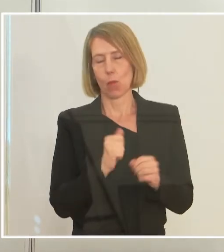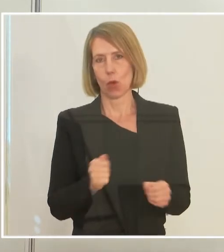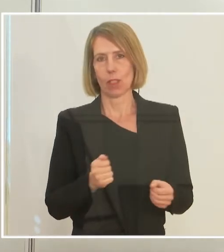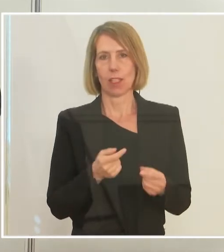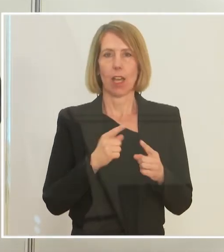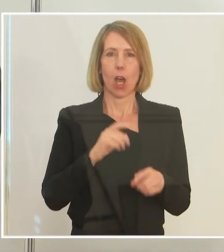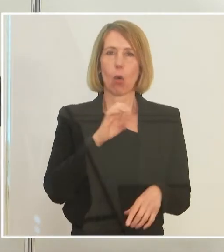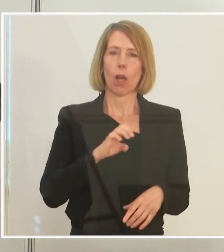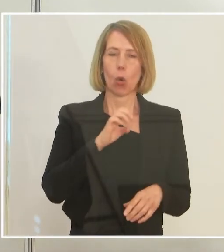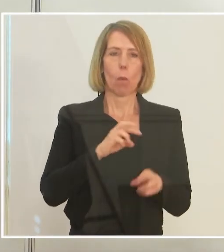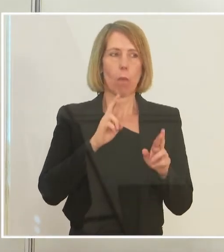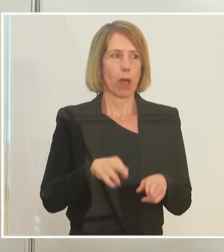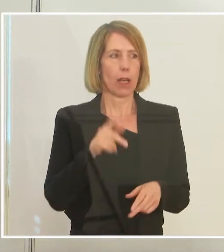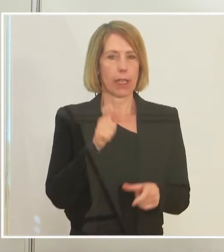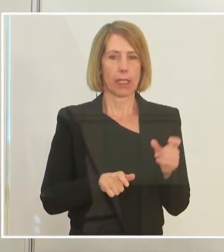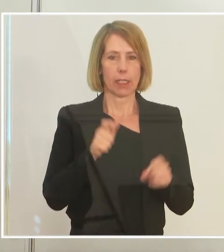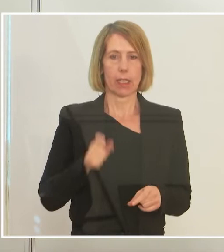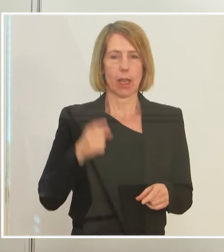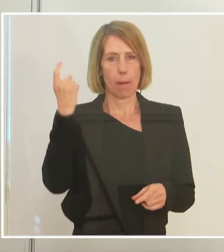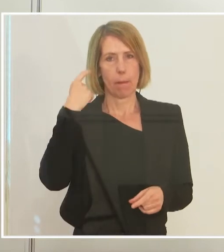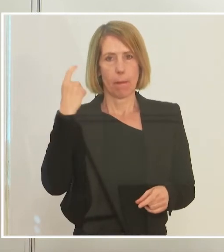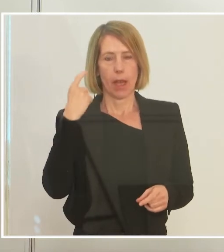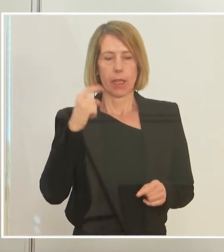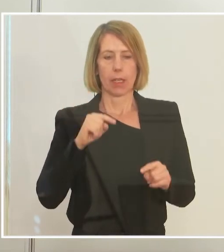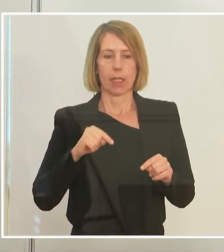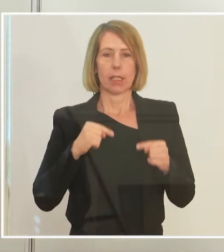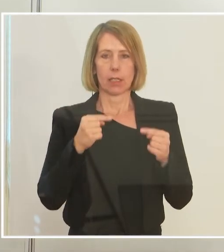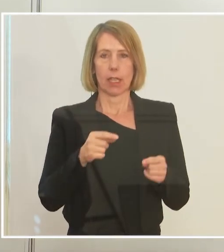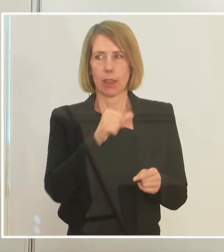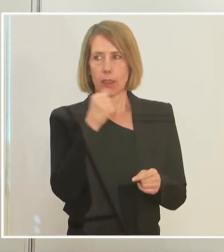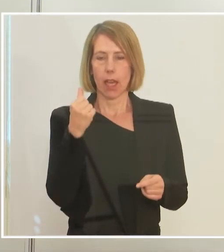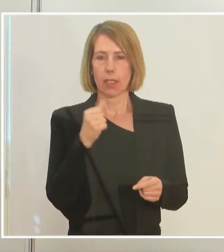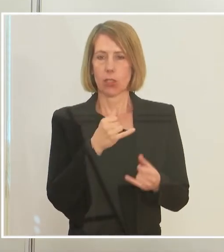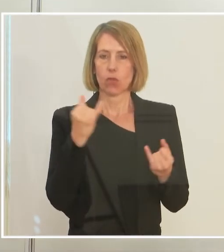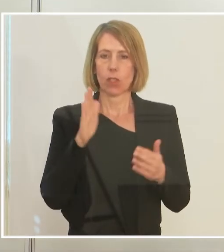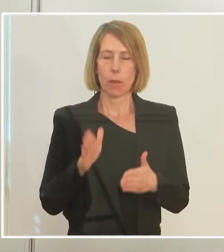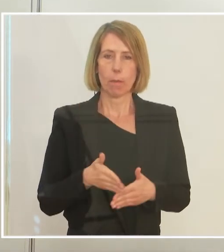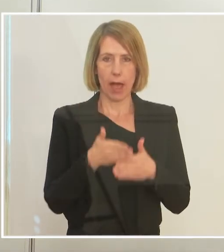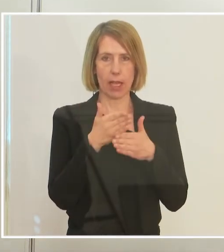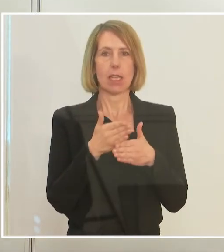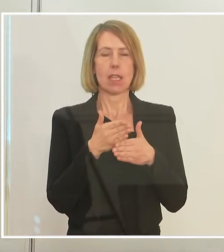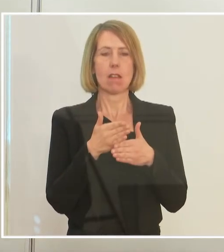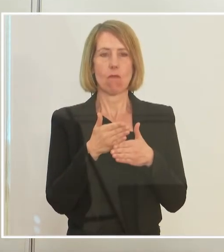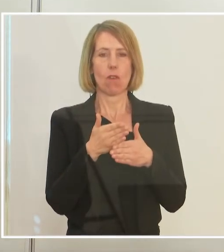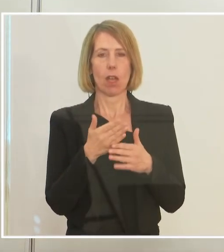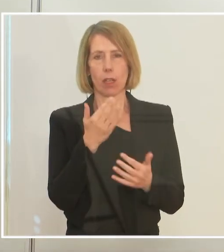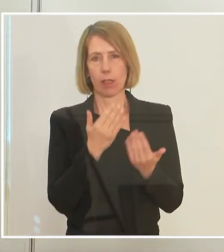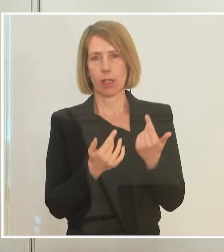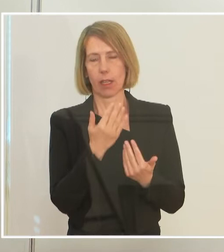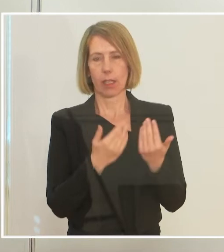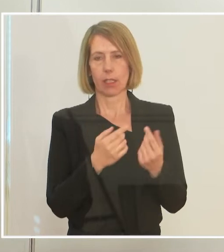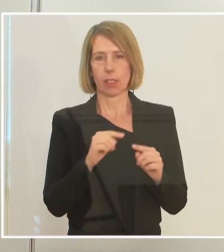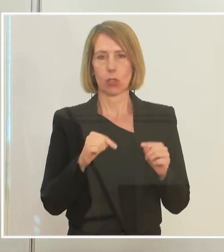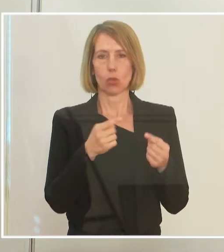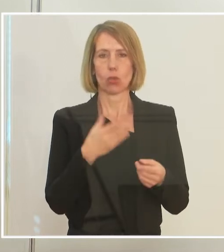davon ausgeht, dass das europarechtlich dann als eine Beihilfe gerechnet werden würde und dann wieder unter